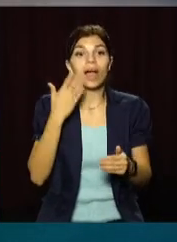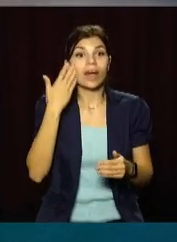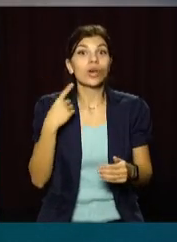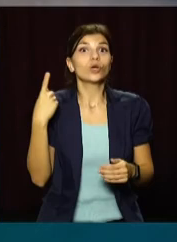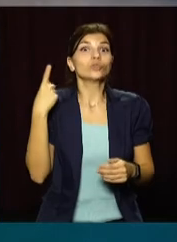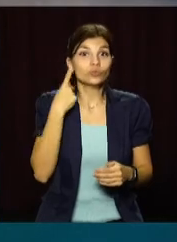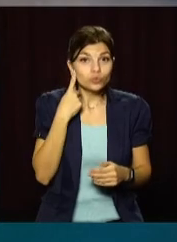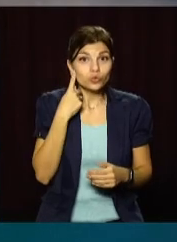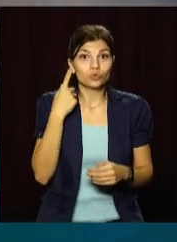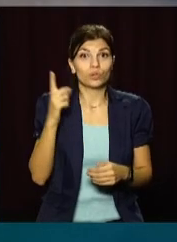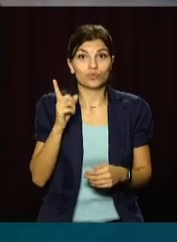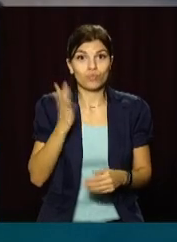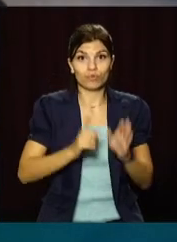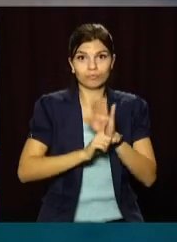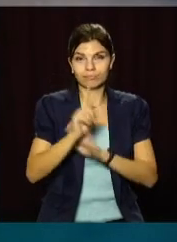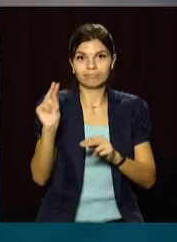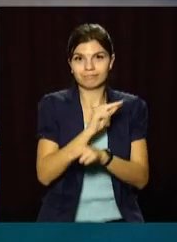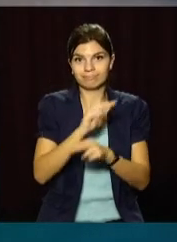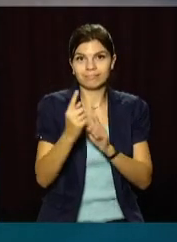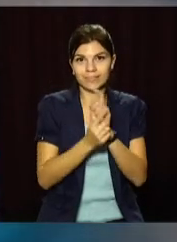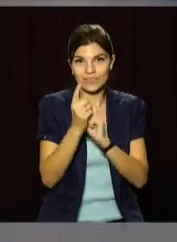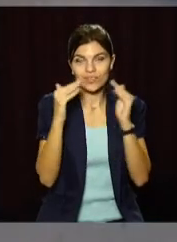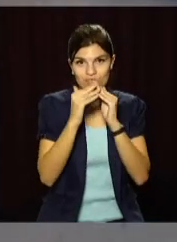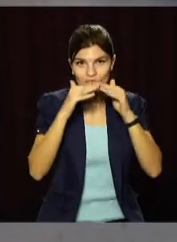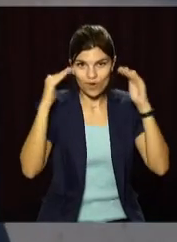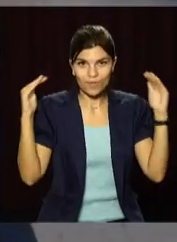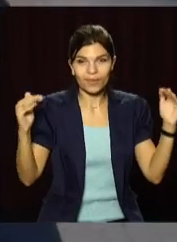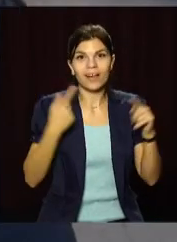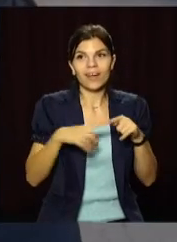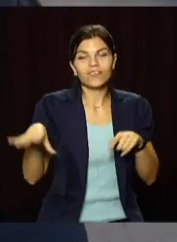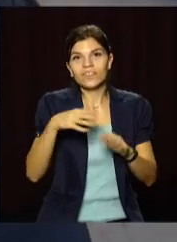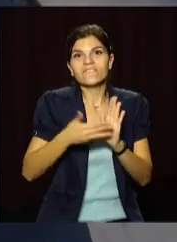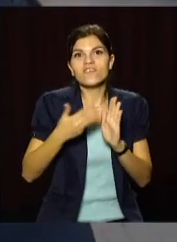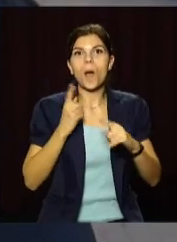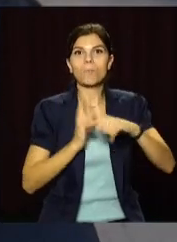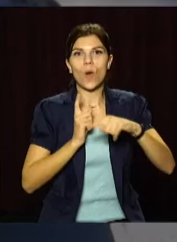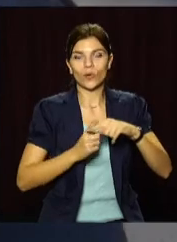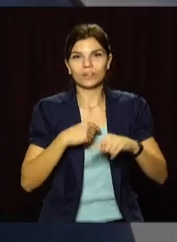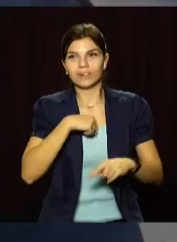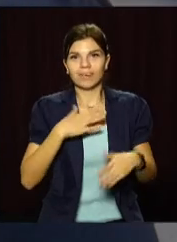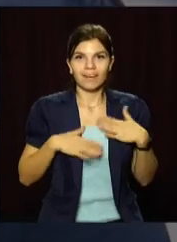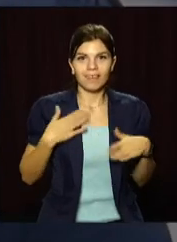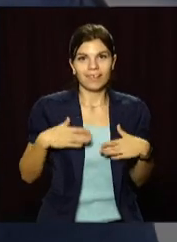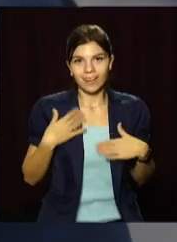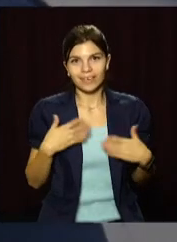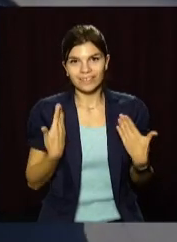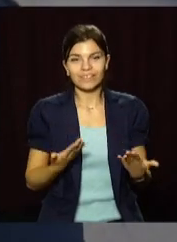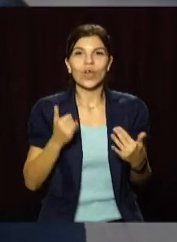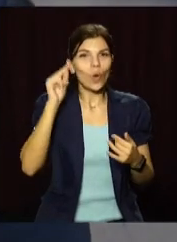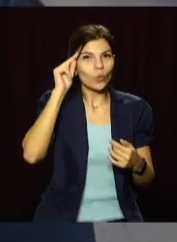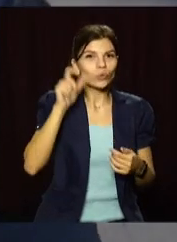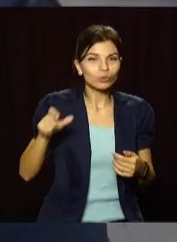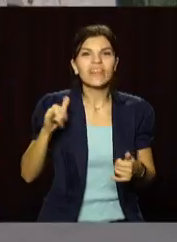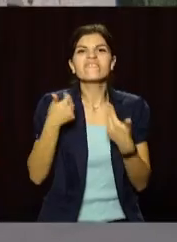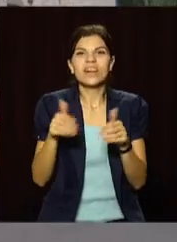така інформація, що розпочинається реконструкція будівлі, це викликало такі позитивні відгуки від наших і учнів, і